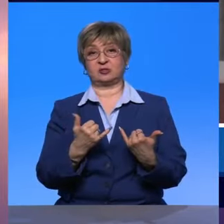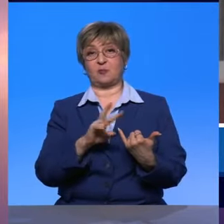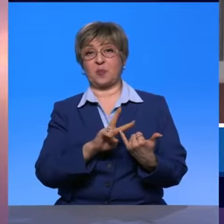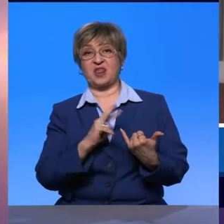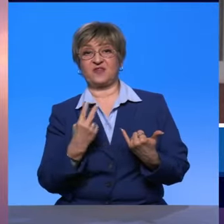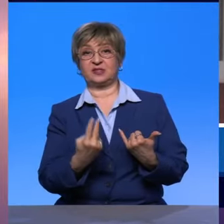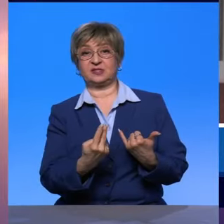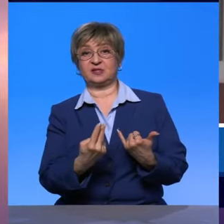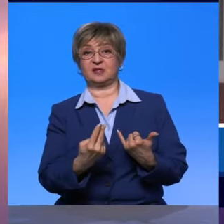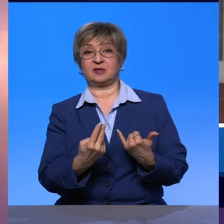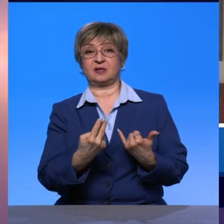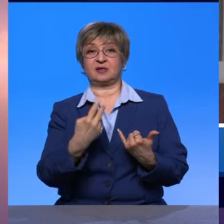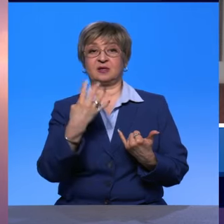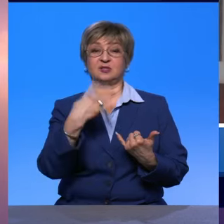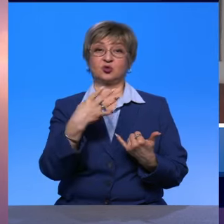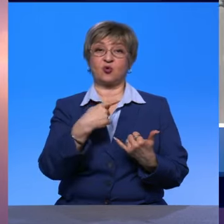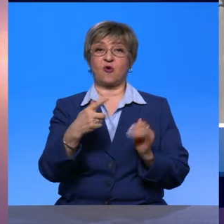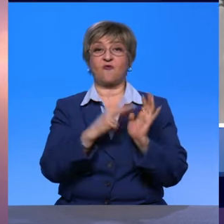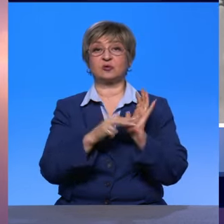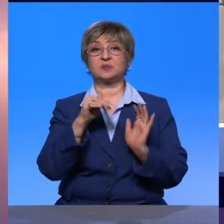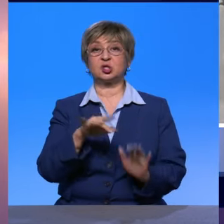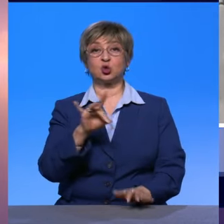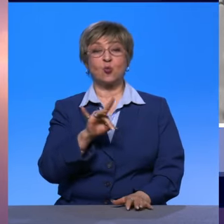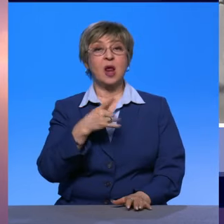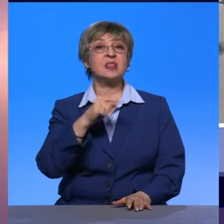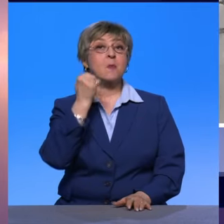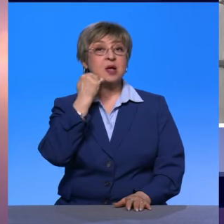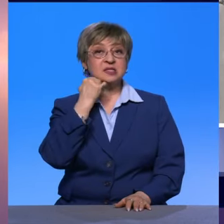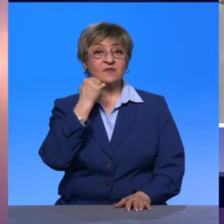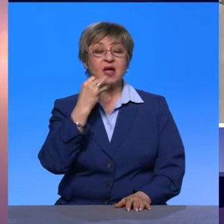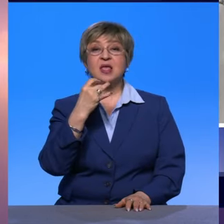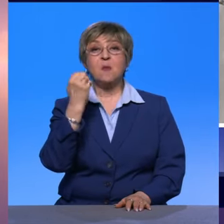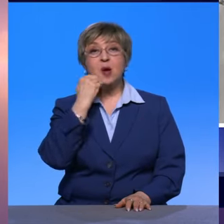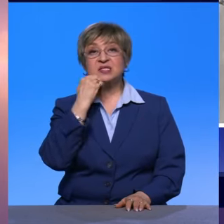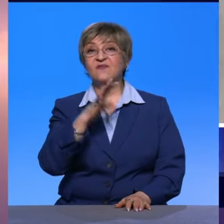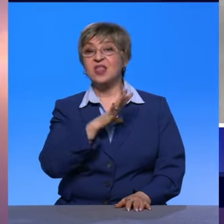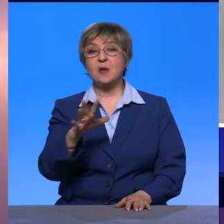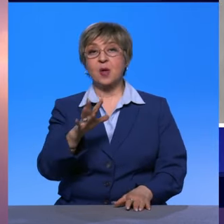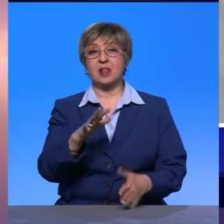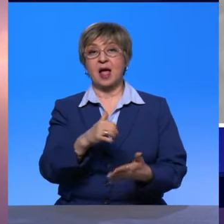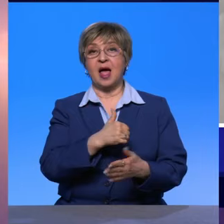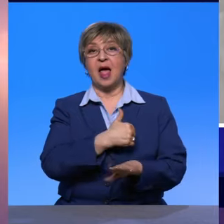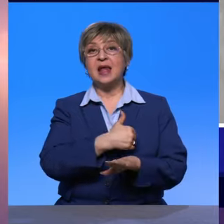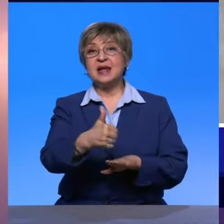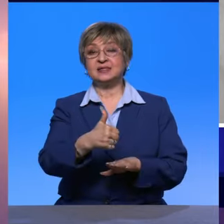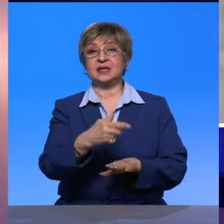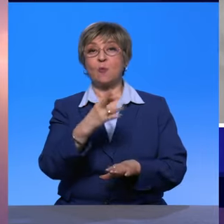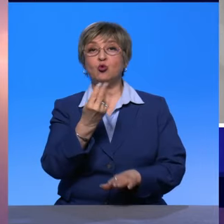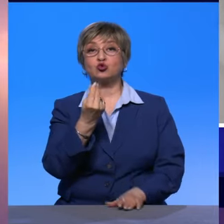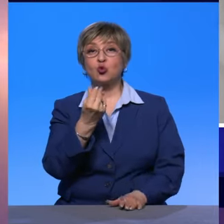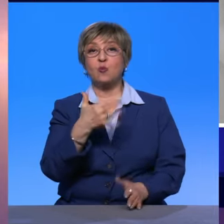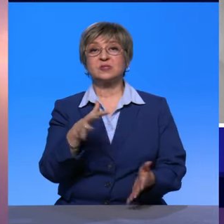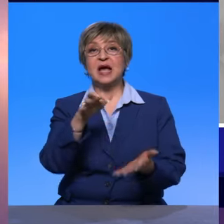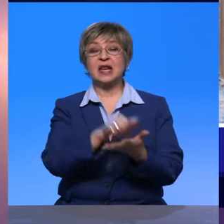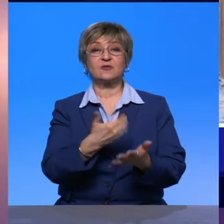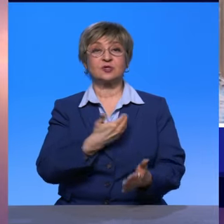стоимости от 40 до 80 тысяч. Это мы говорим про Москву, и Москва при этом не была лидером по стоимости арендного жилья среди других